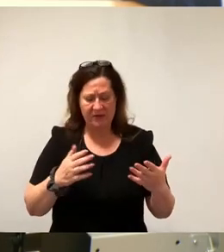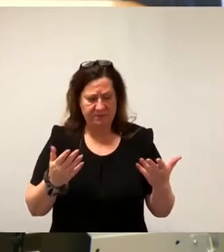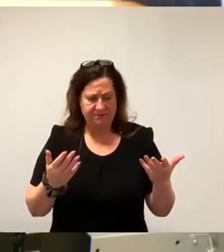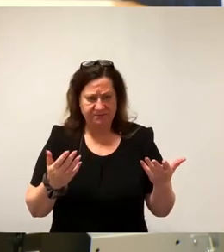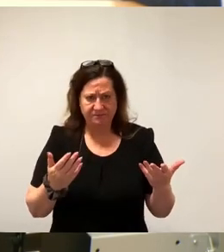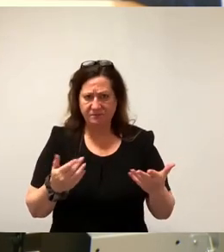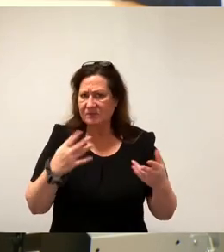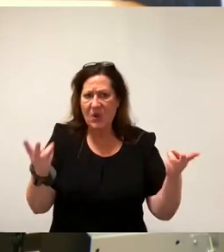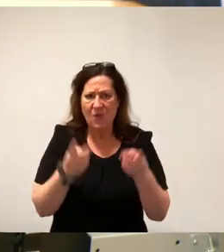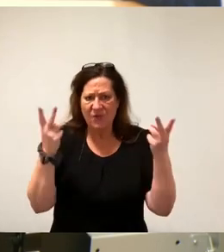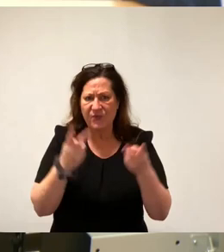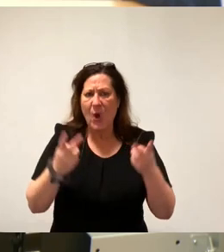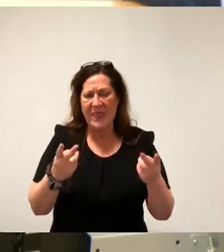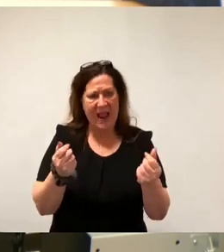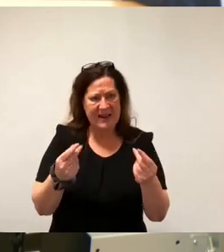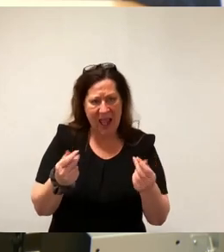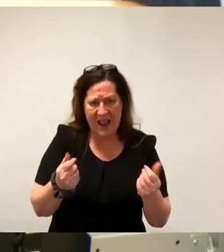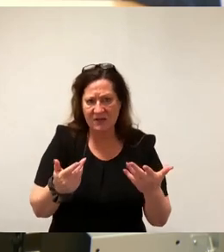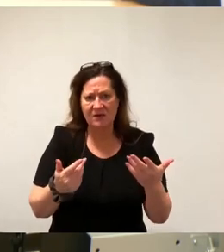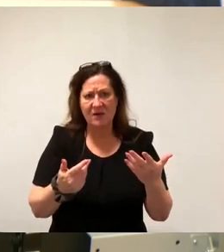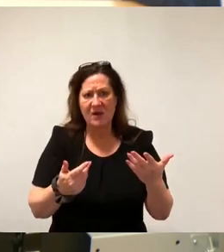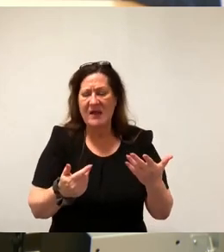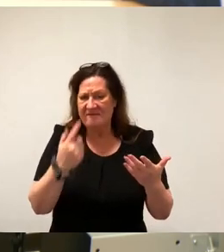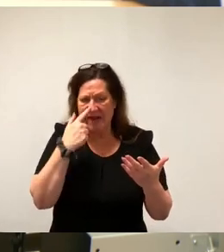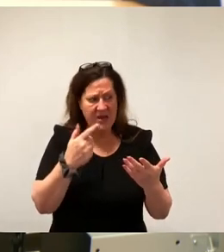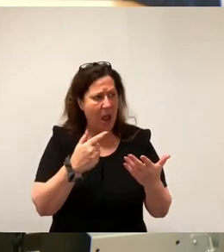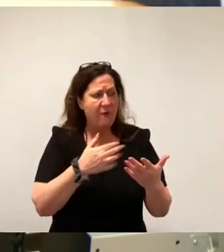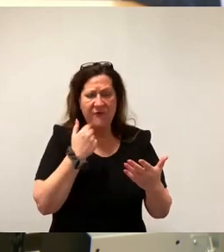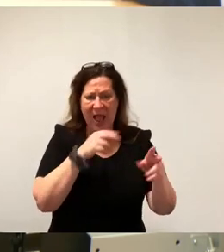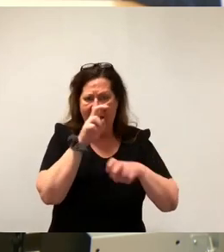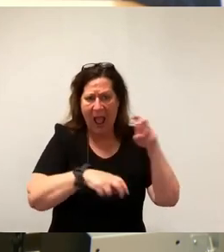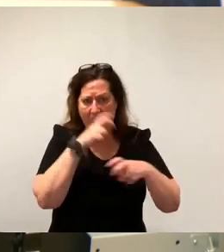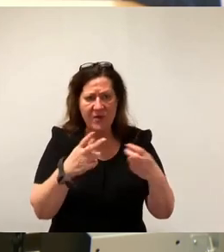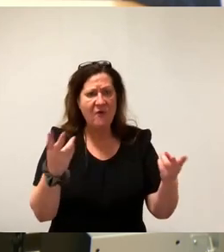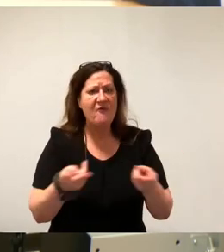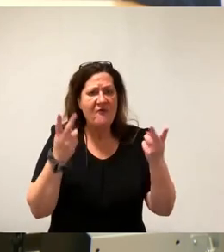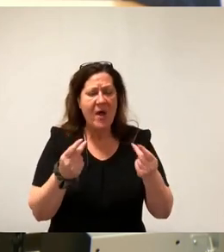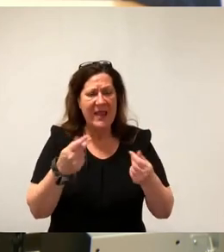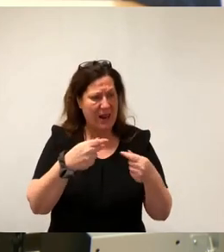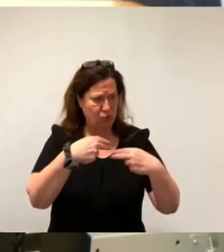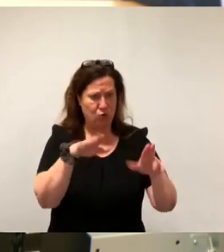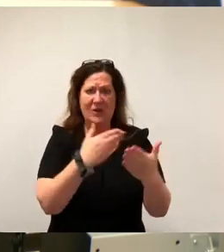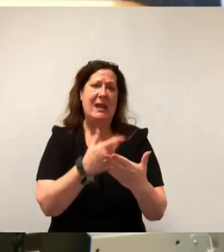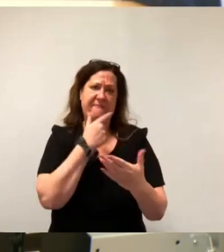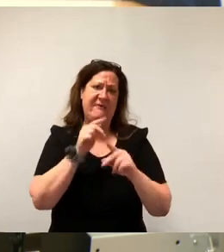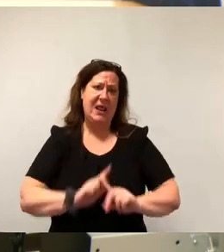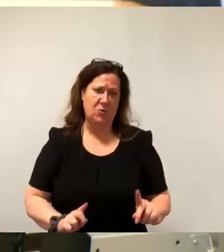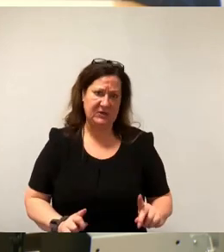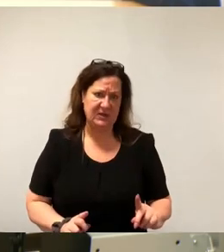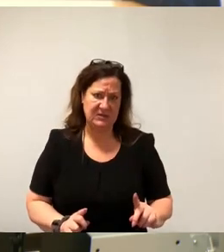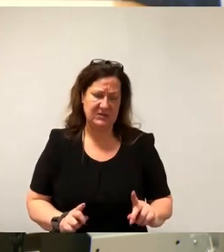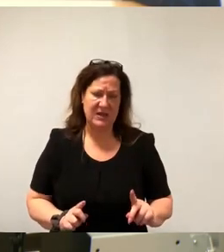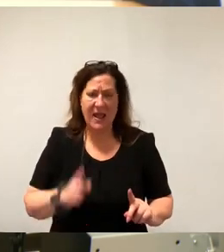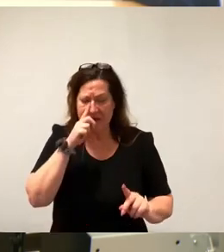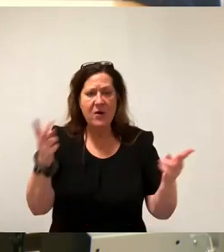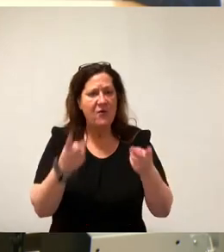Fördergelder aus Programmen, die da sind, wenn wir es nicht machen, dann zurückzugeben und noch Fördergelder, die zur Verfügung stehen,